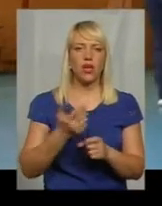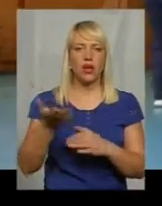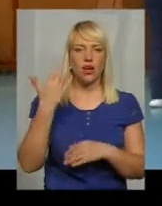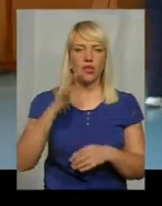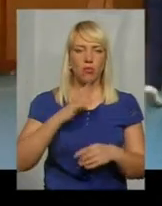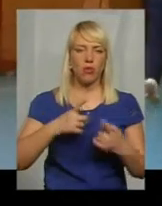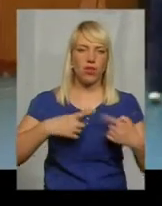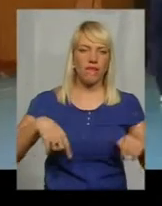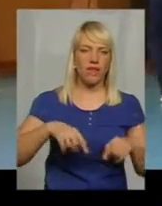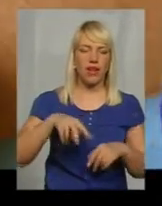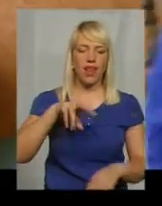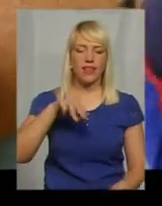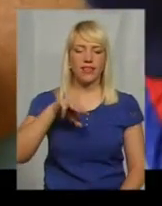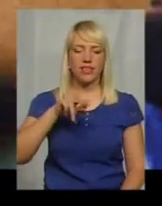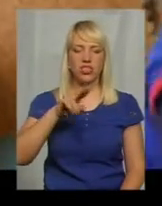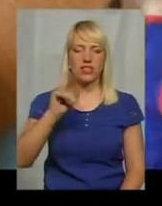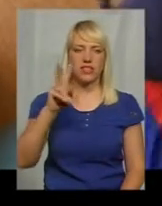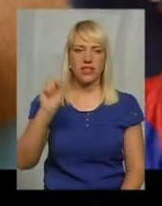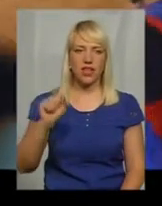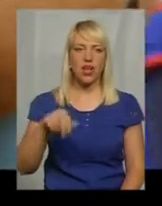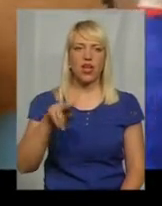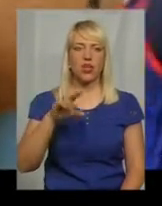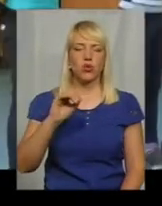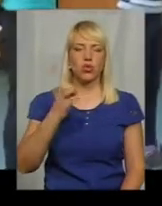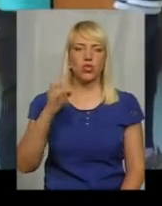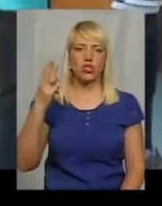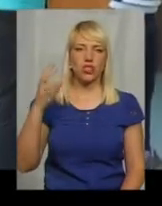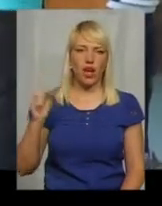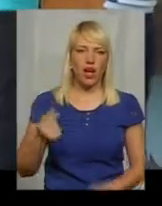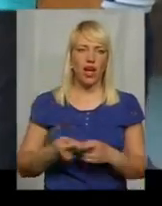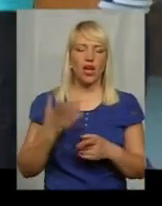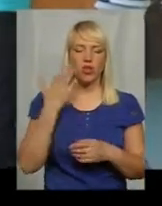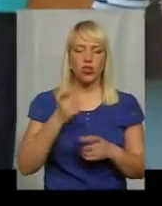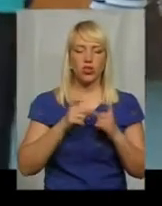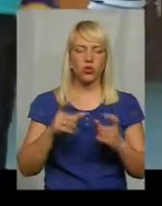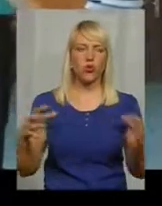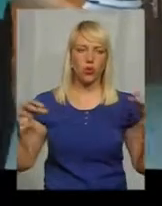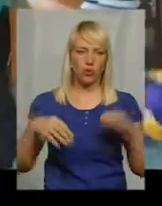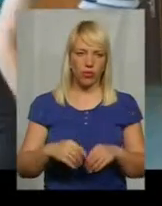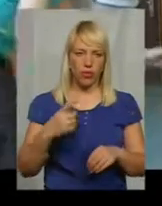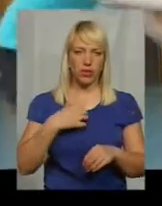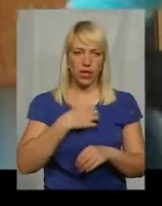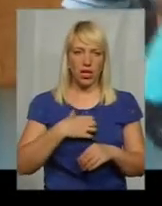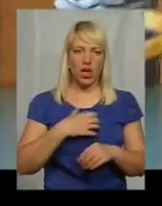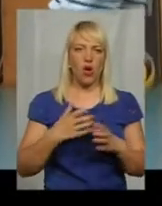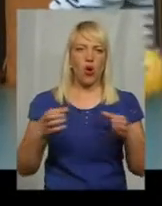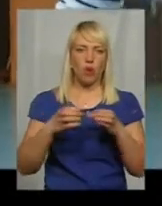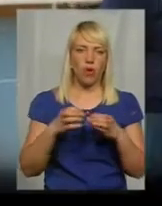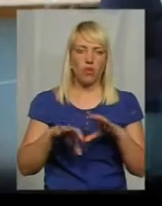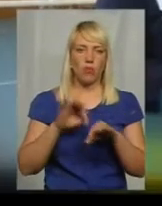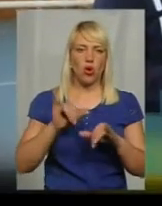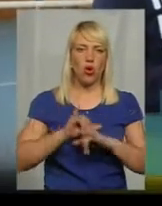Летичівської ДЮС США. Коли довколишні села об'єдналися, одним із пріоритетів громада обрала розвиток волейболу.